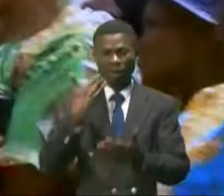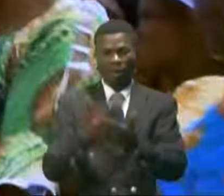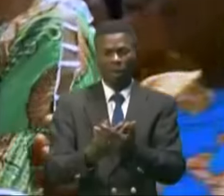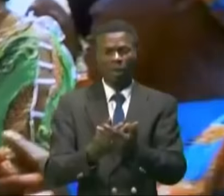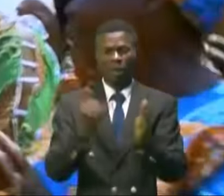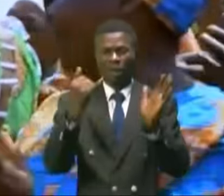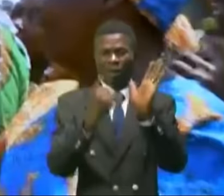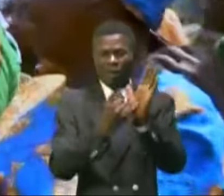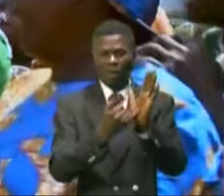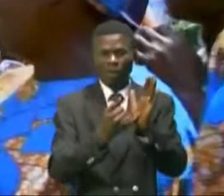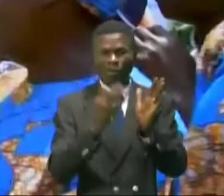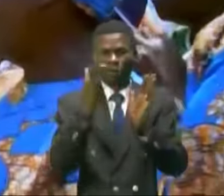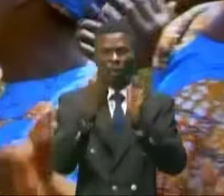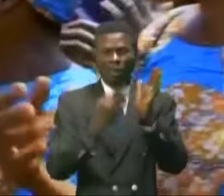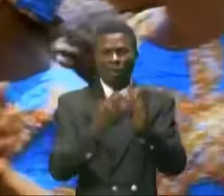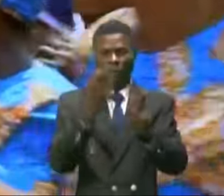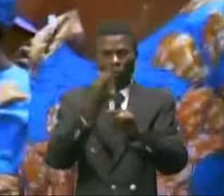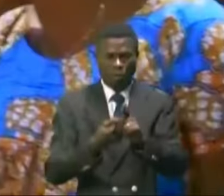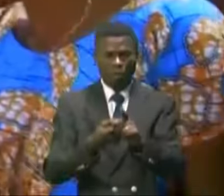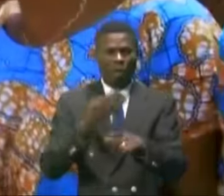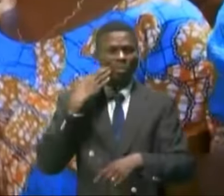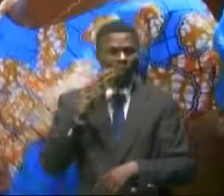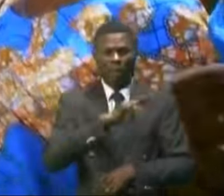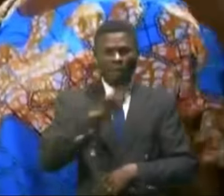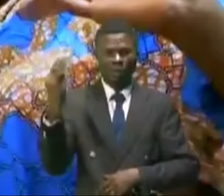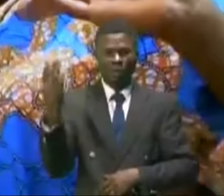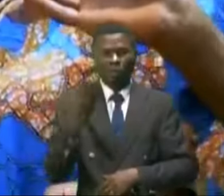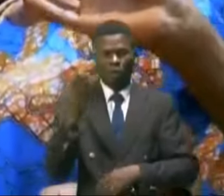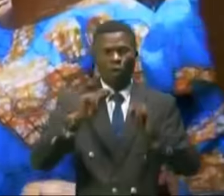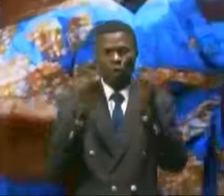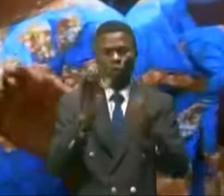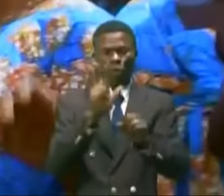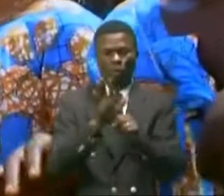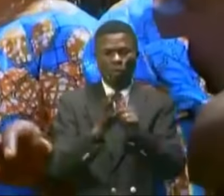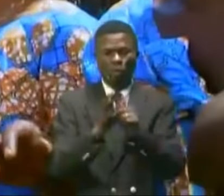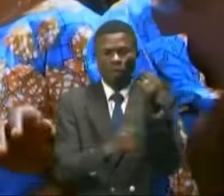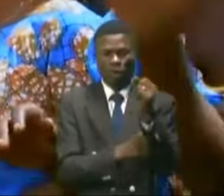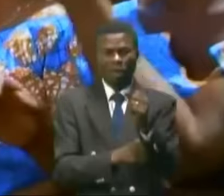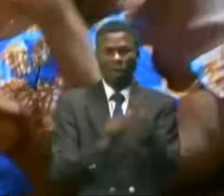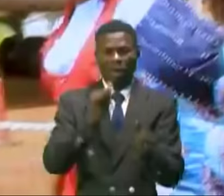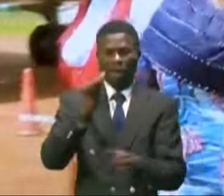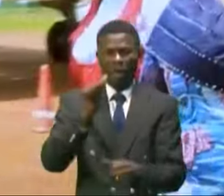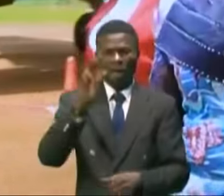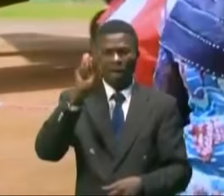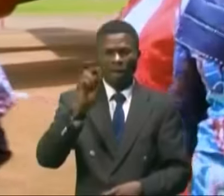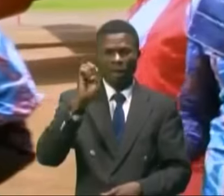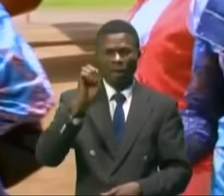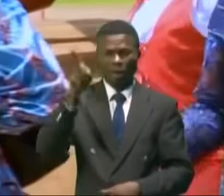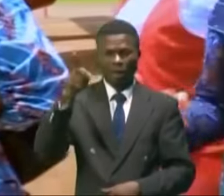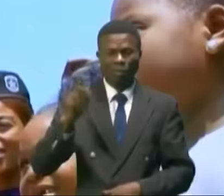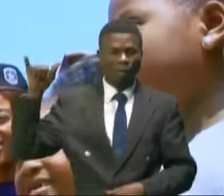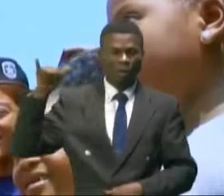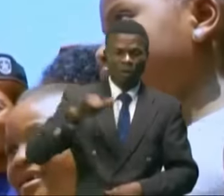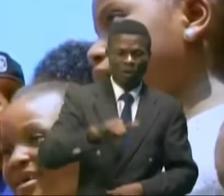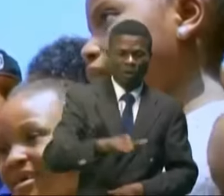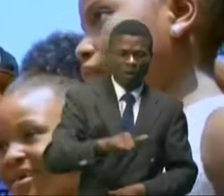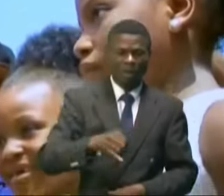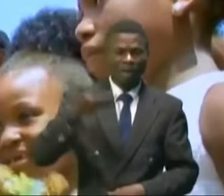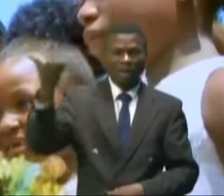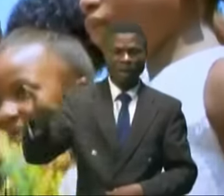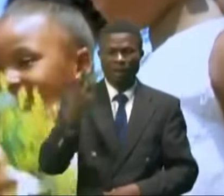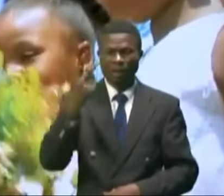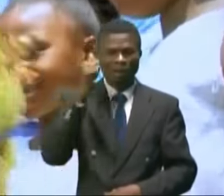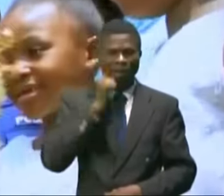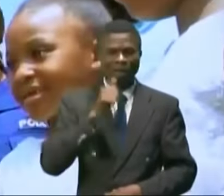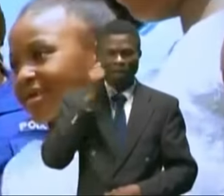18 mai à Guémena, chef de du Souto-Bangui, à la tête d'une forte délégation des membres de la NPD. A sa descente d'avion, elle a été fleurie par deux